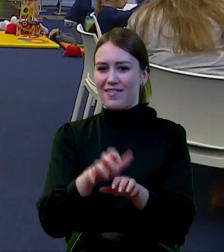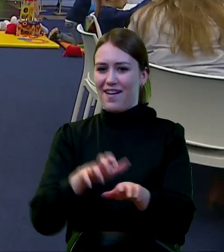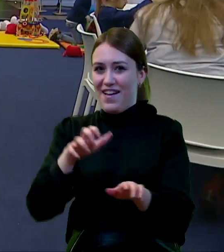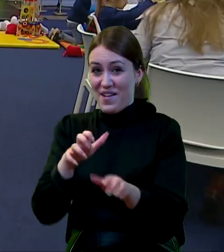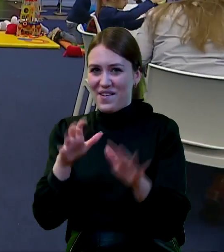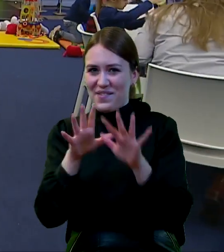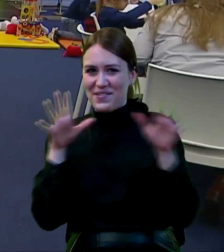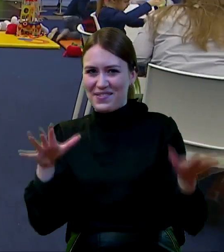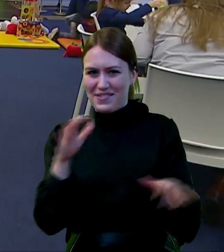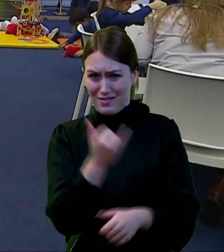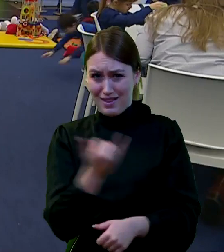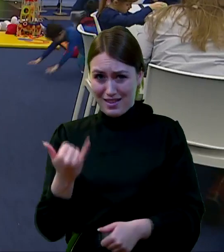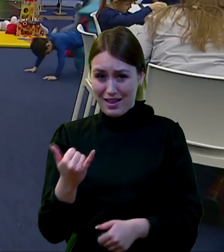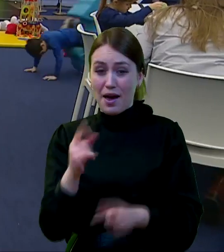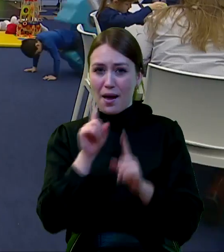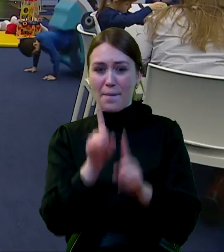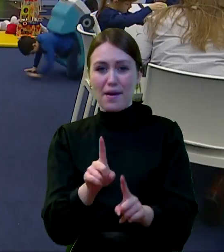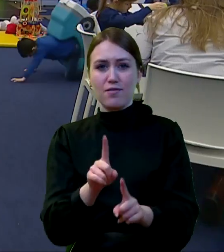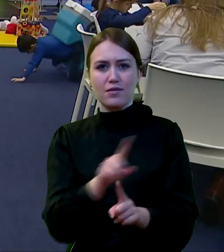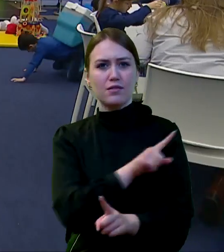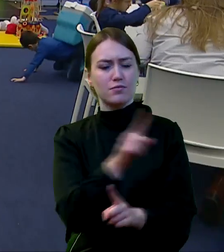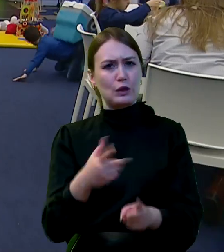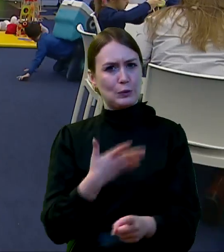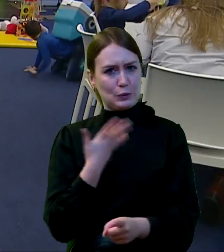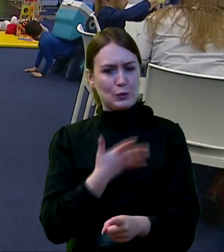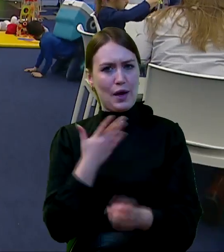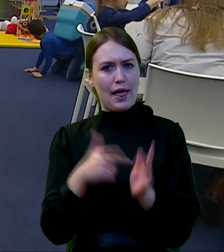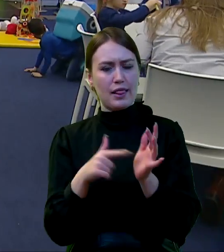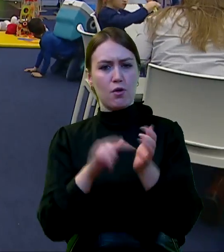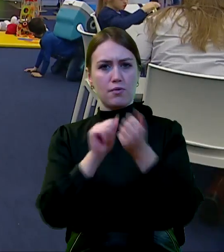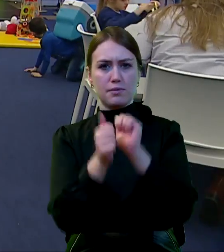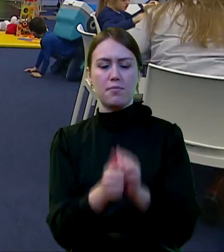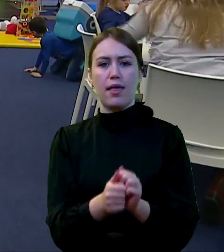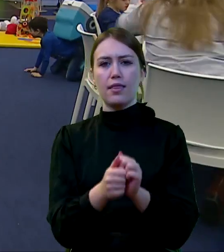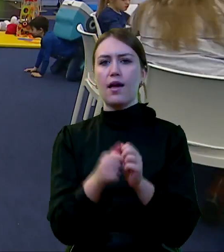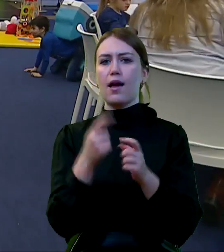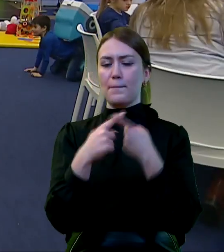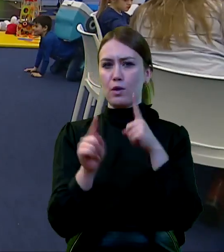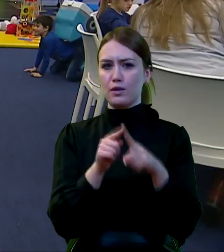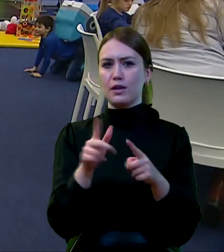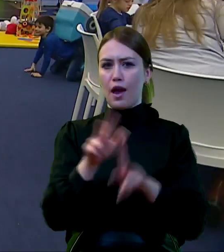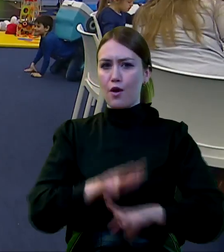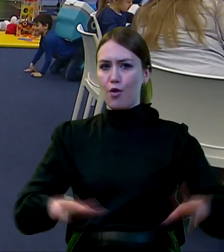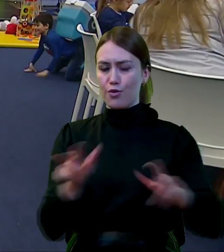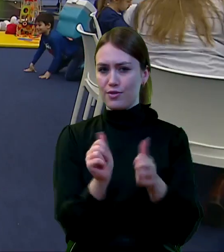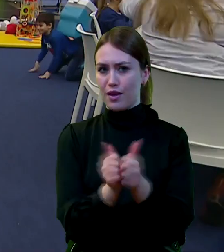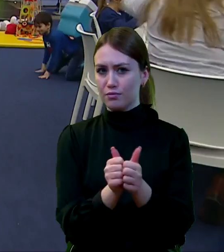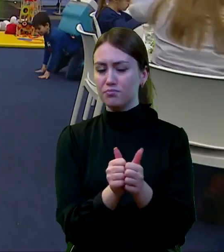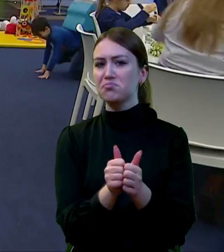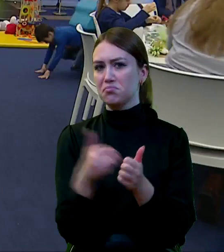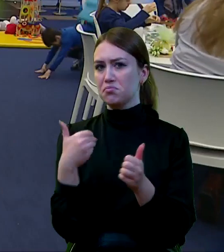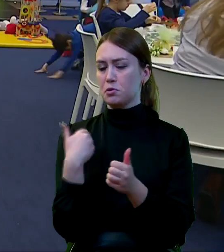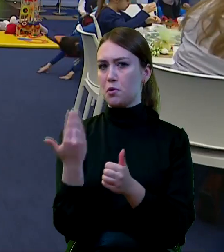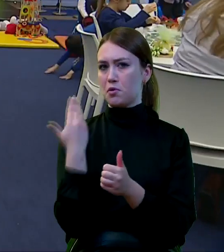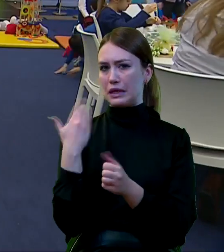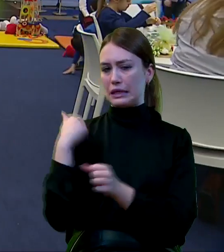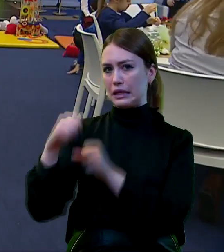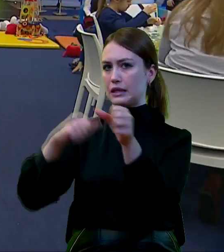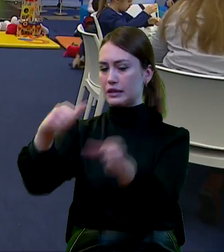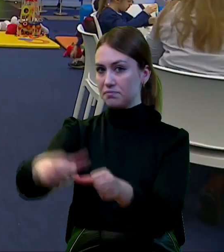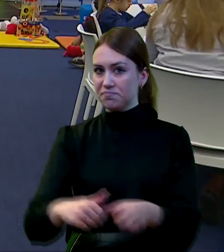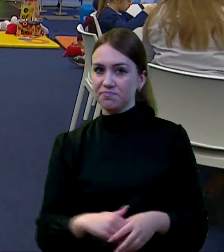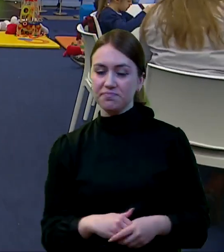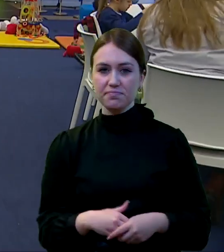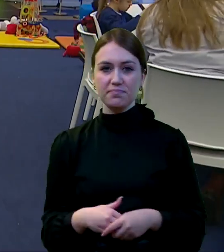dzieciaczków, czy Pani na własnej skórze odczuła te zmiany w polityce prorodzinnej, które nastąpiły na przestrzeni ostatnich lat?